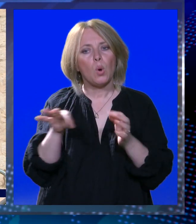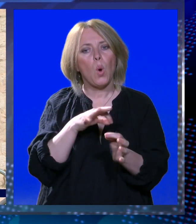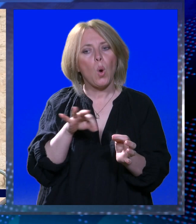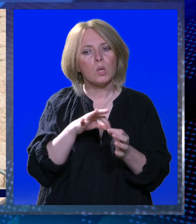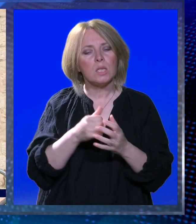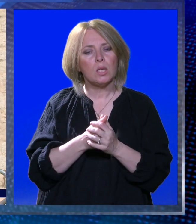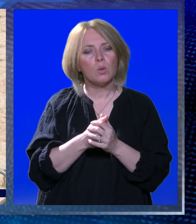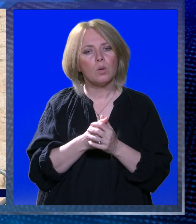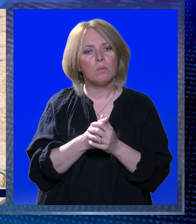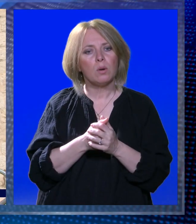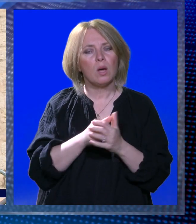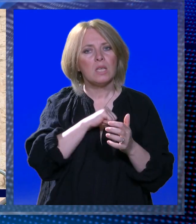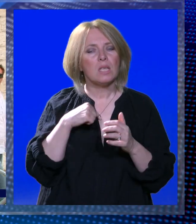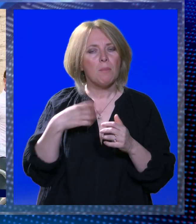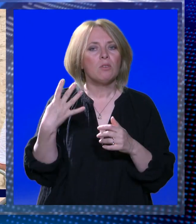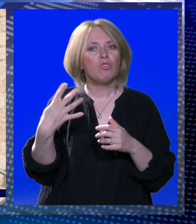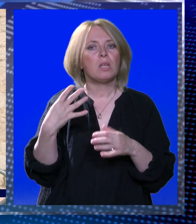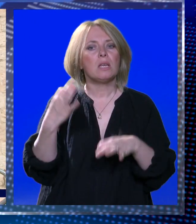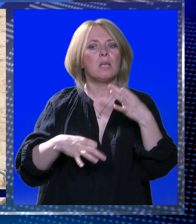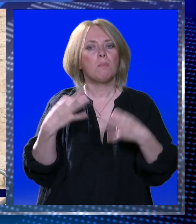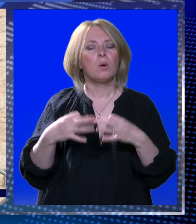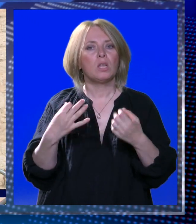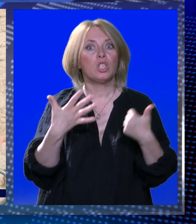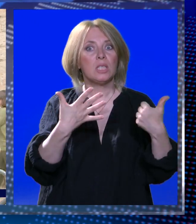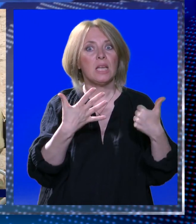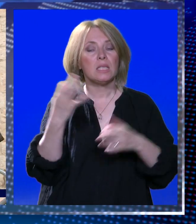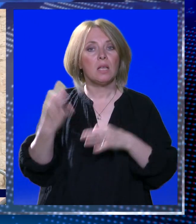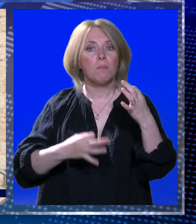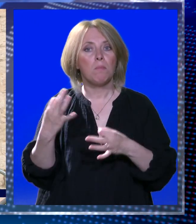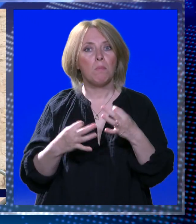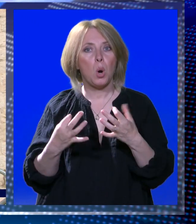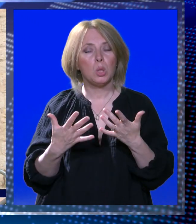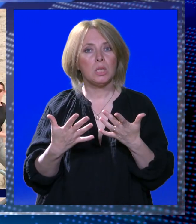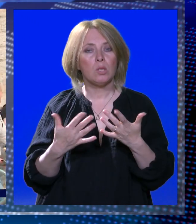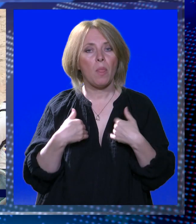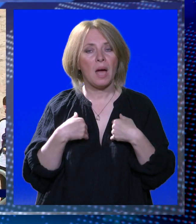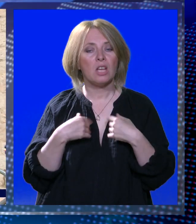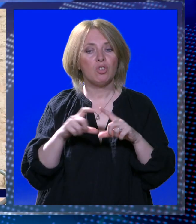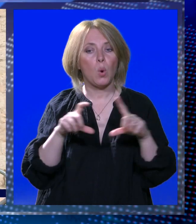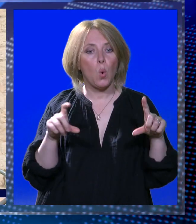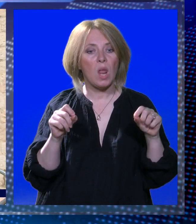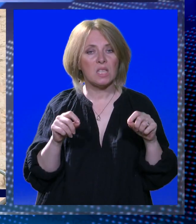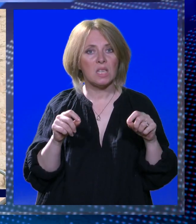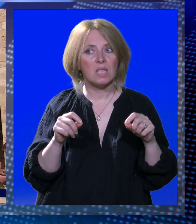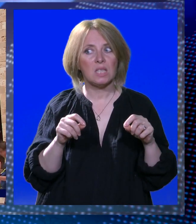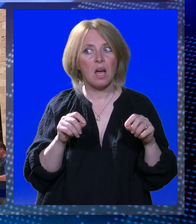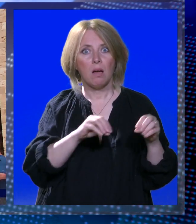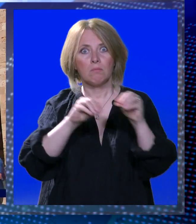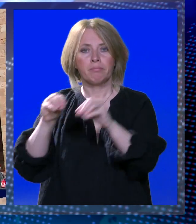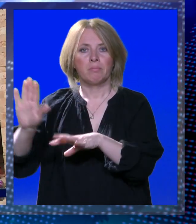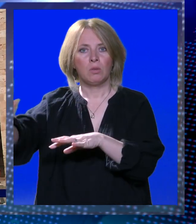Evo na tom koncertu je bilo samo 40%, dakle 60% naših ulaznica je vjerojatno završilo tamo ovom prevarom.